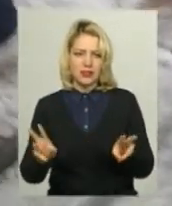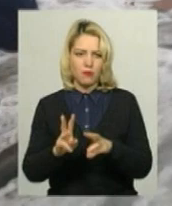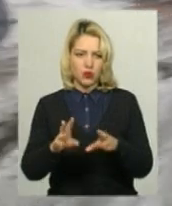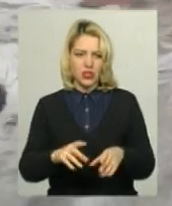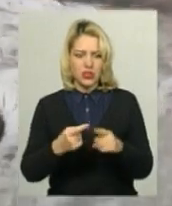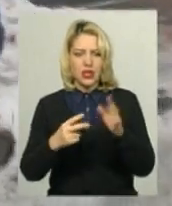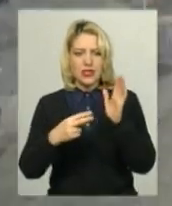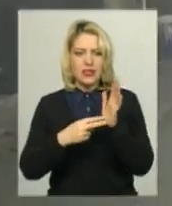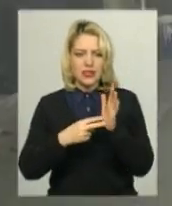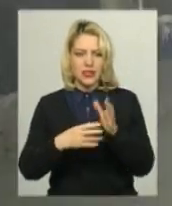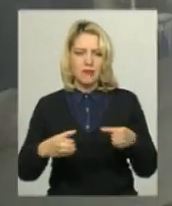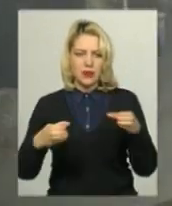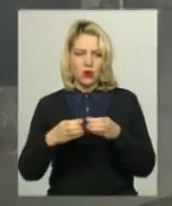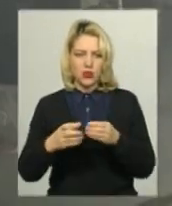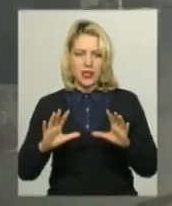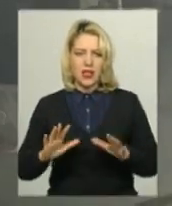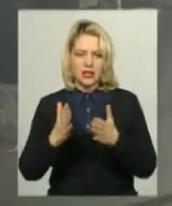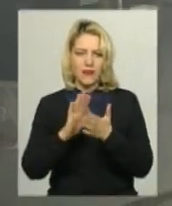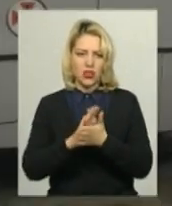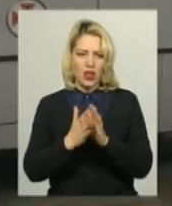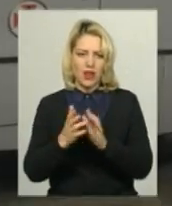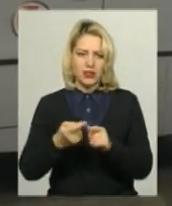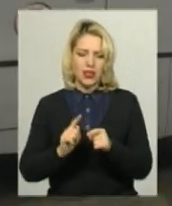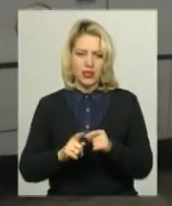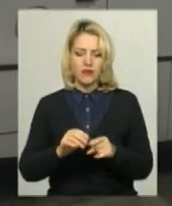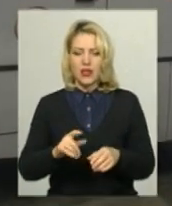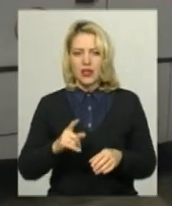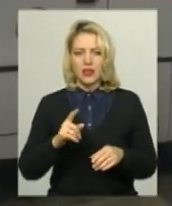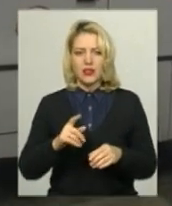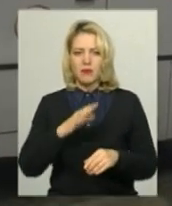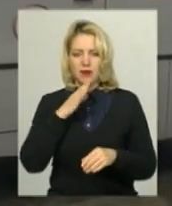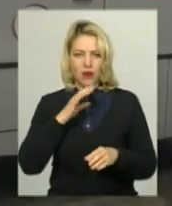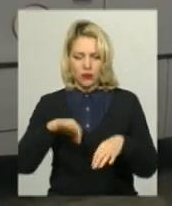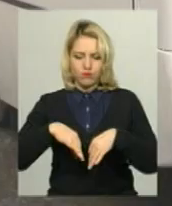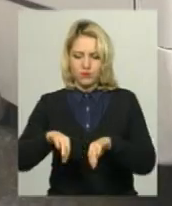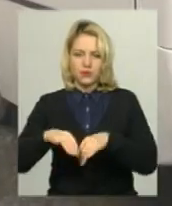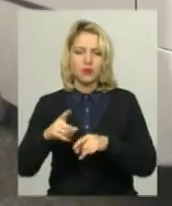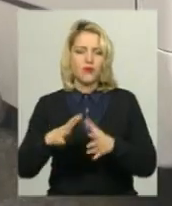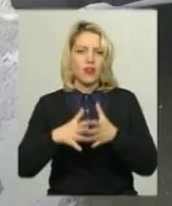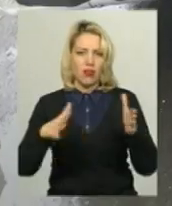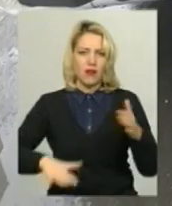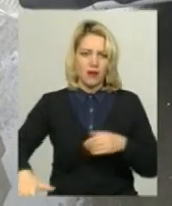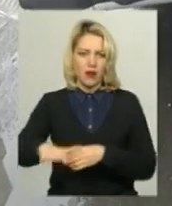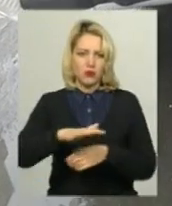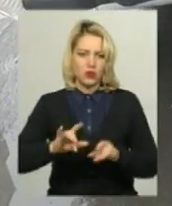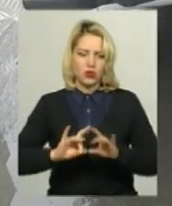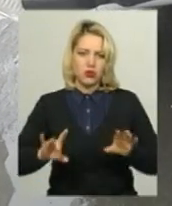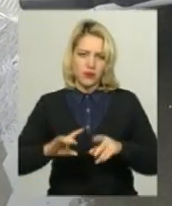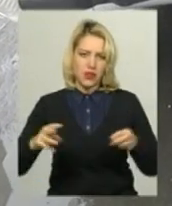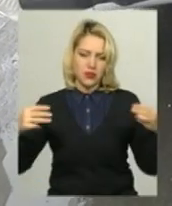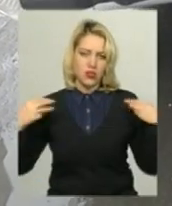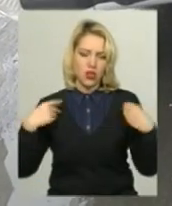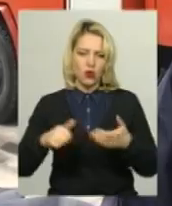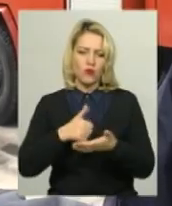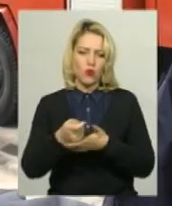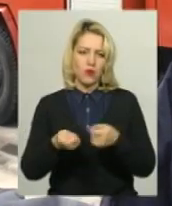підрозділів-назвичайників, частина з них – для підстраховки через велику площу підприємства. Про це розповідає перший заступник начальника головного управління